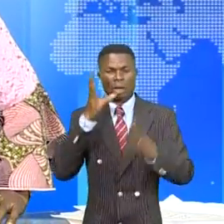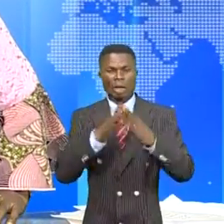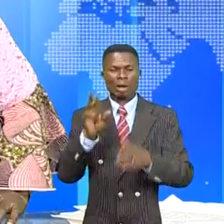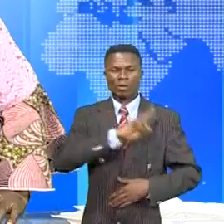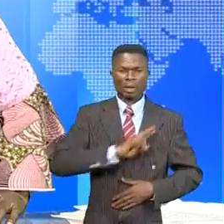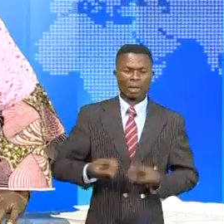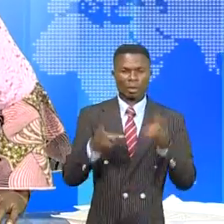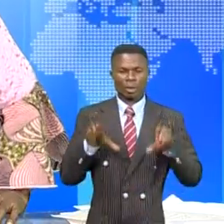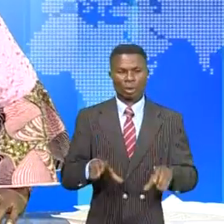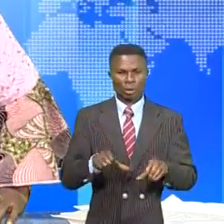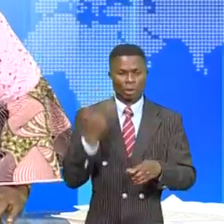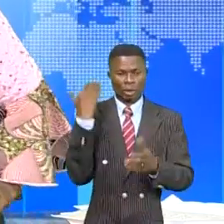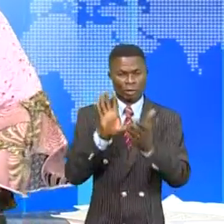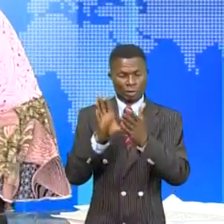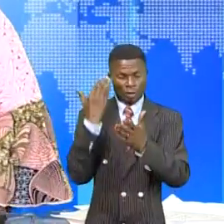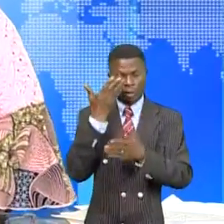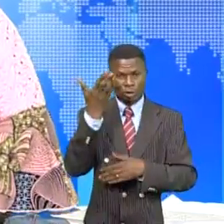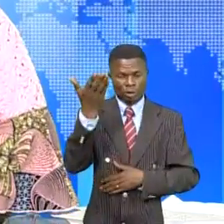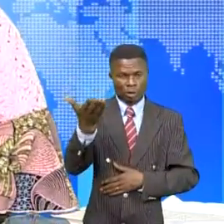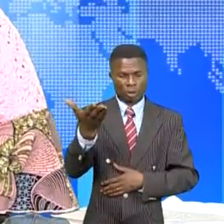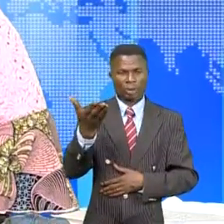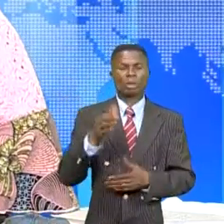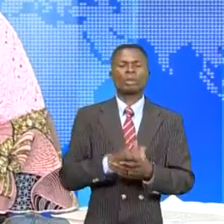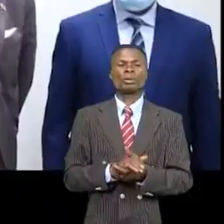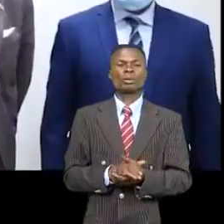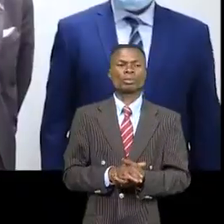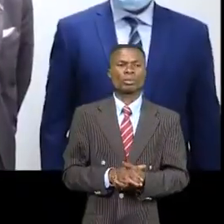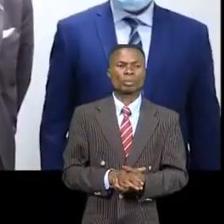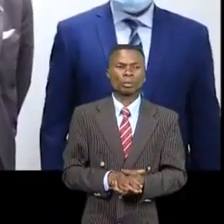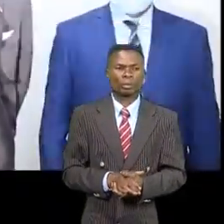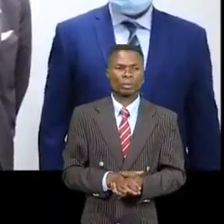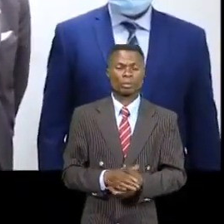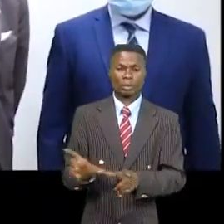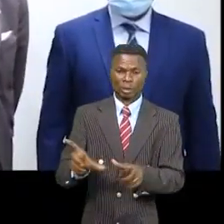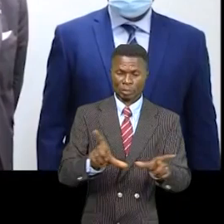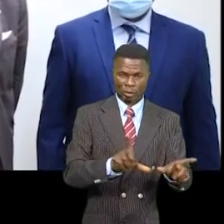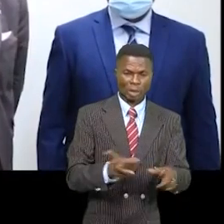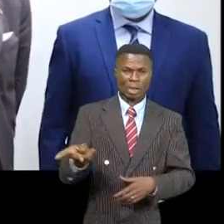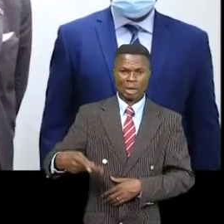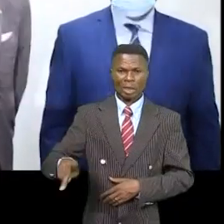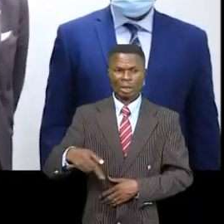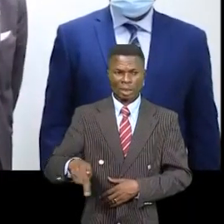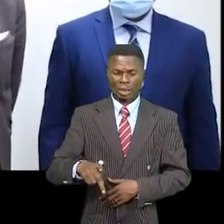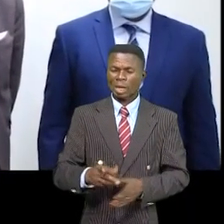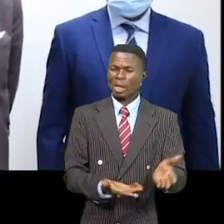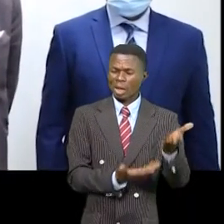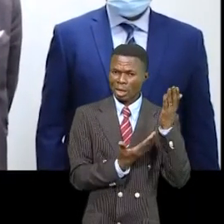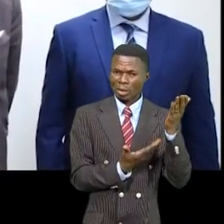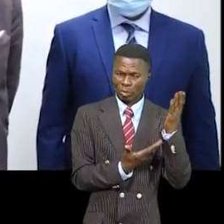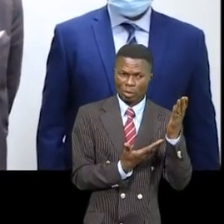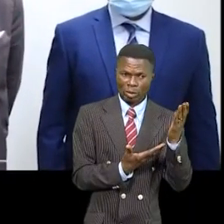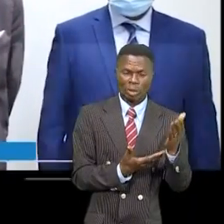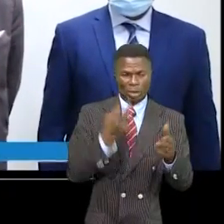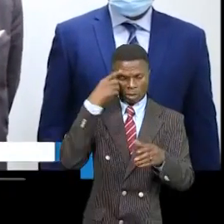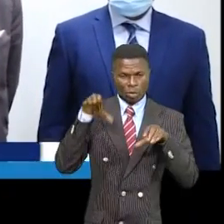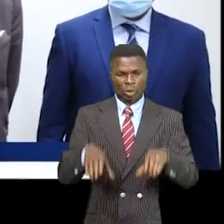démocratique du Congo suivez ces rapportages de la RTNC Lua Laba Lua Laba est une province stratégique du